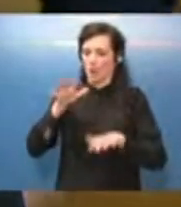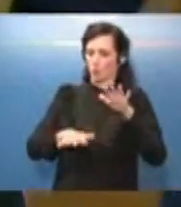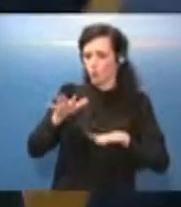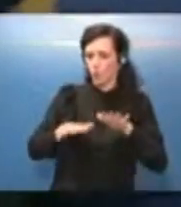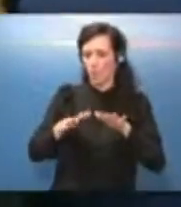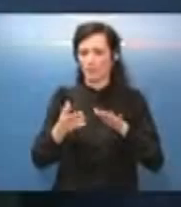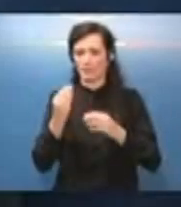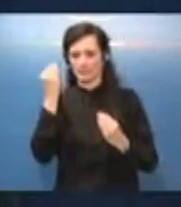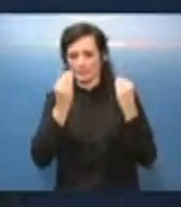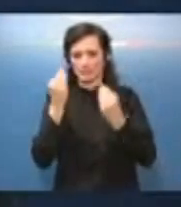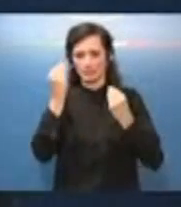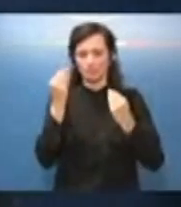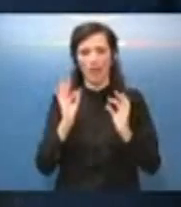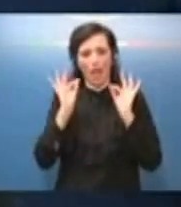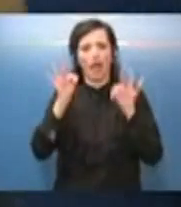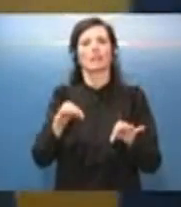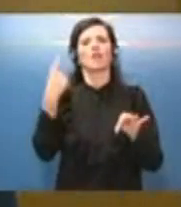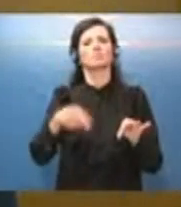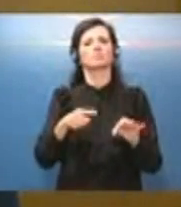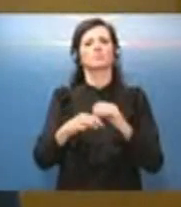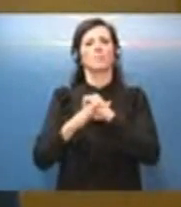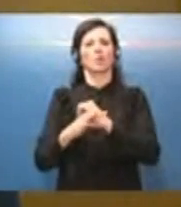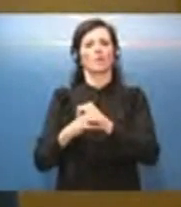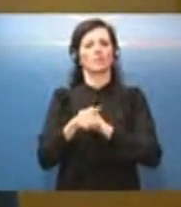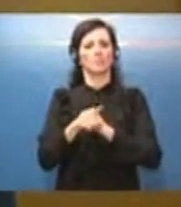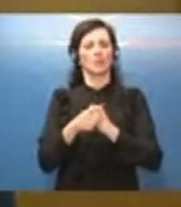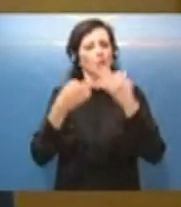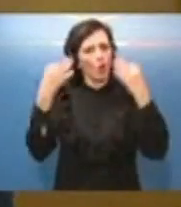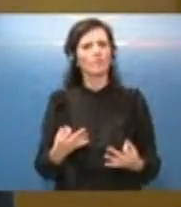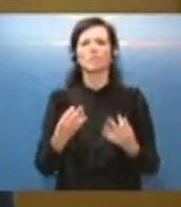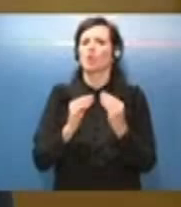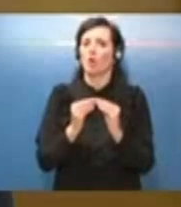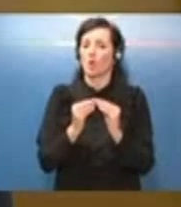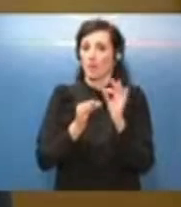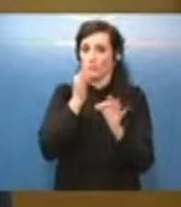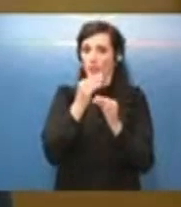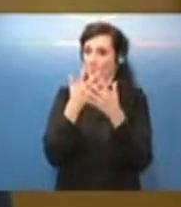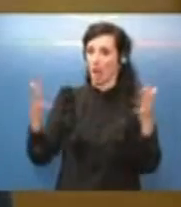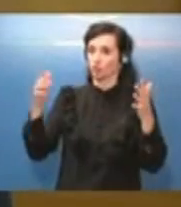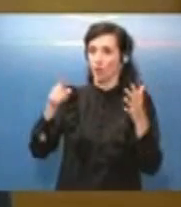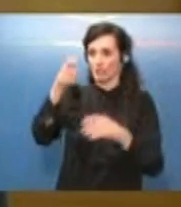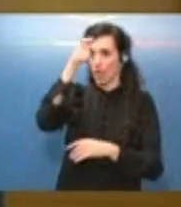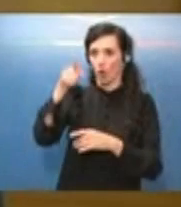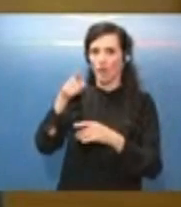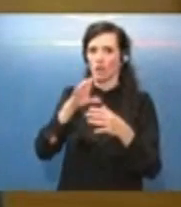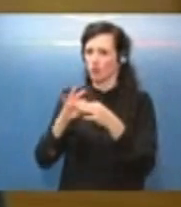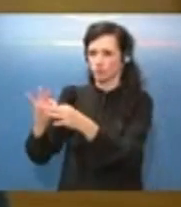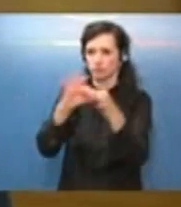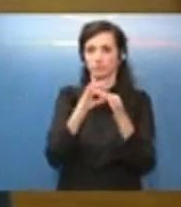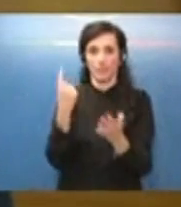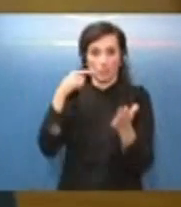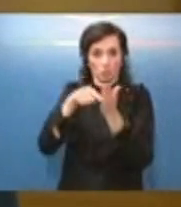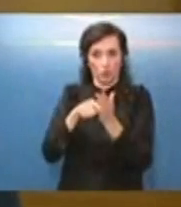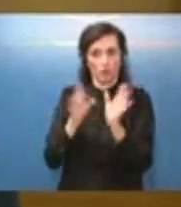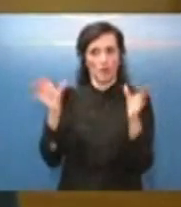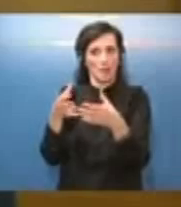di arrivare a questo provvedimento. È riuscito a ricucire la maggioranza di governo, se si aspetta di riuscire a ricucire